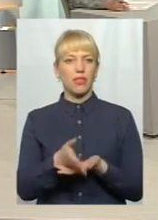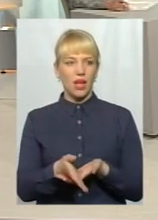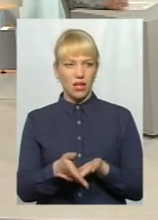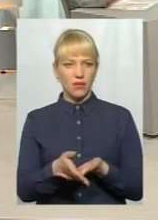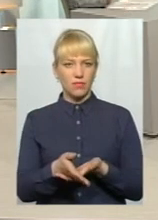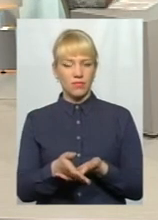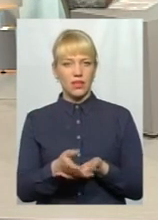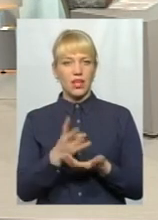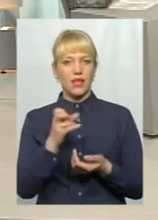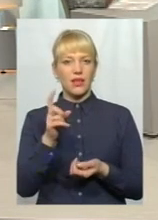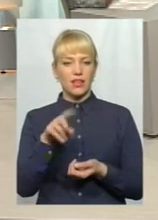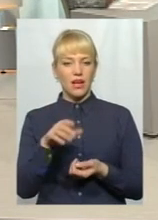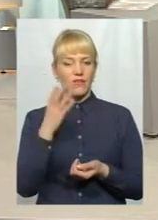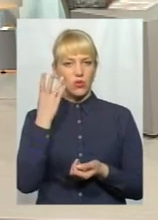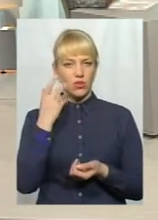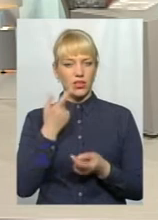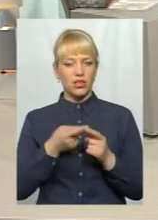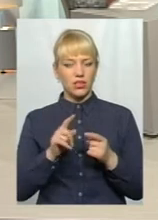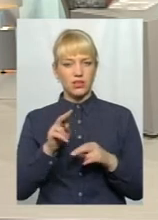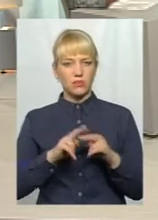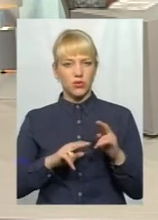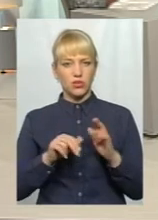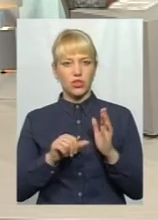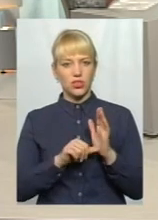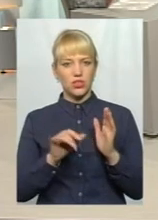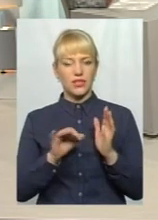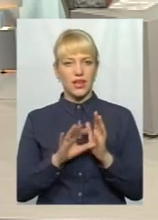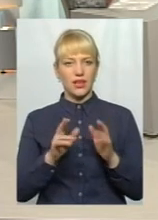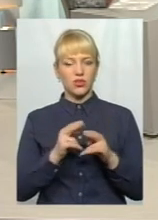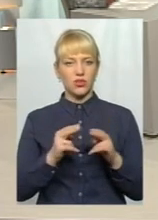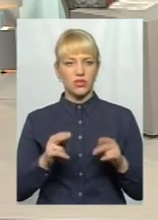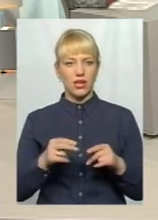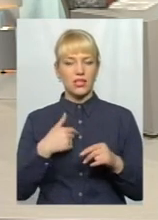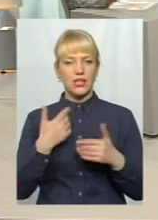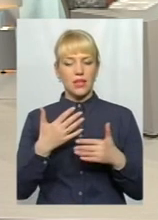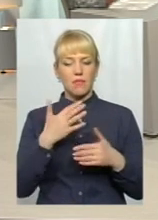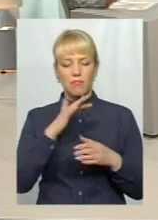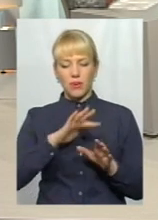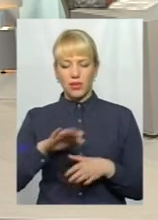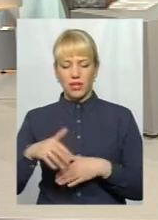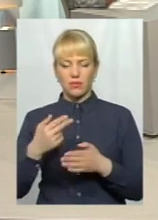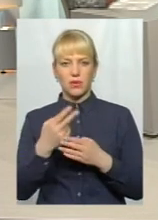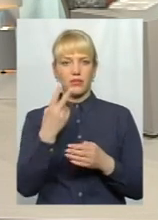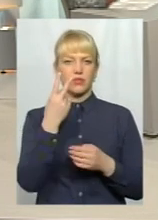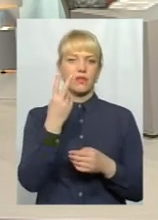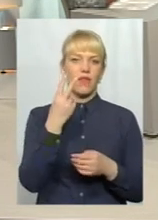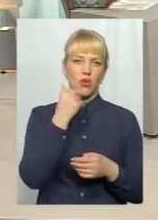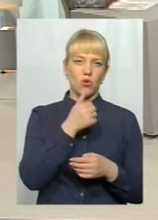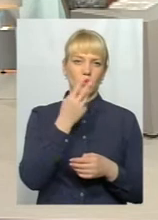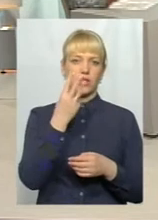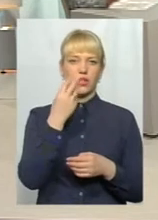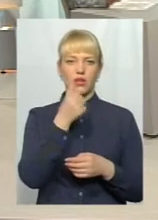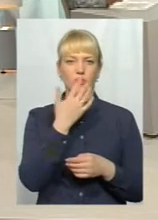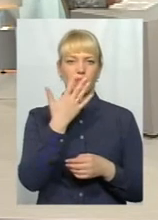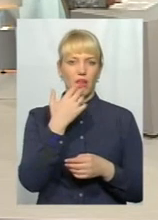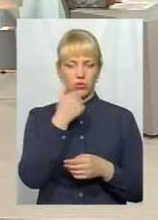І навіть коли, припустимо, їх збудують ці шість гідроелектростанцій. Це мене ще не один рік. Там два, три, може п'ять. Але